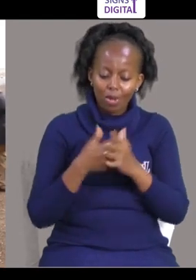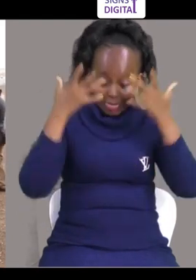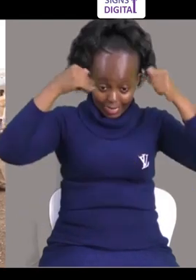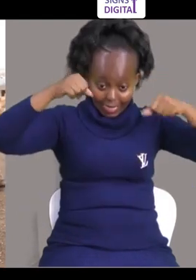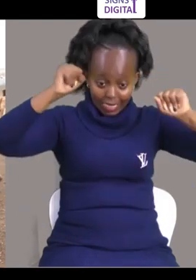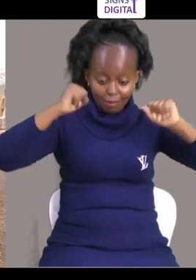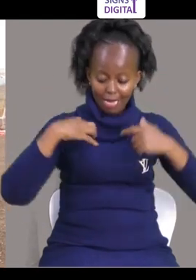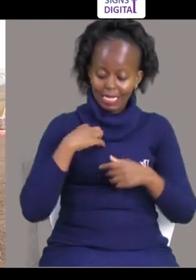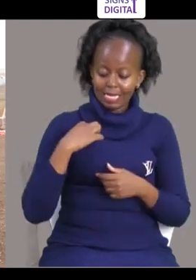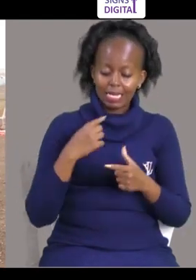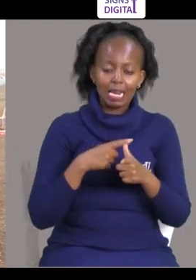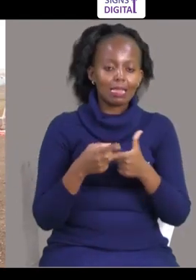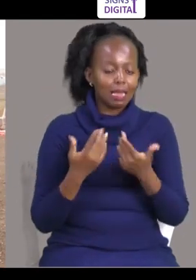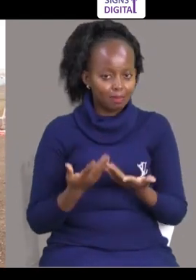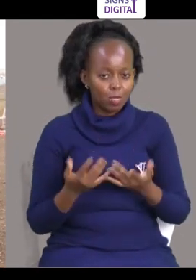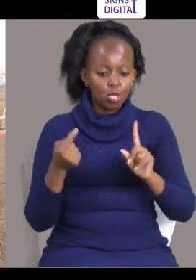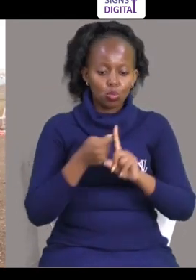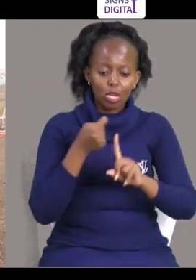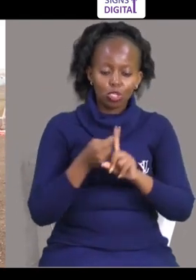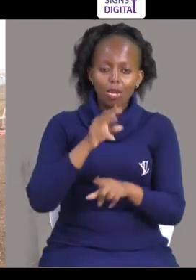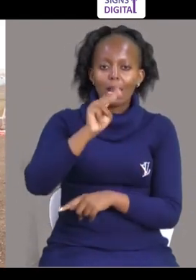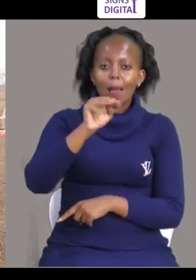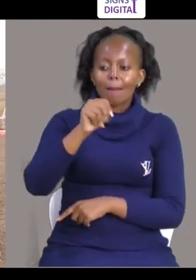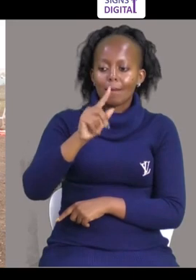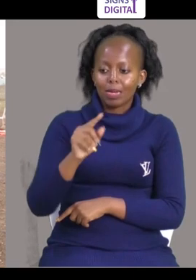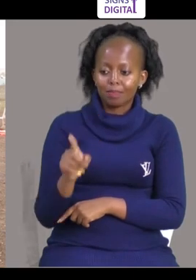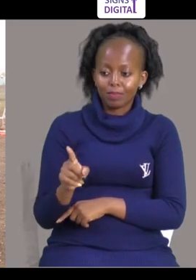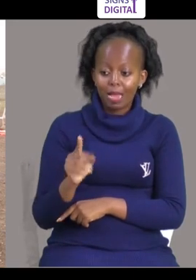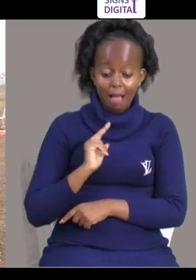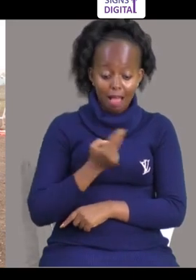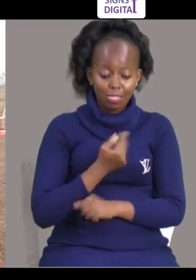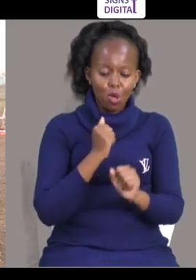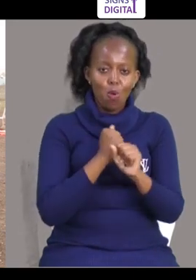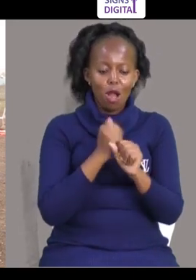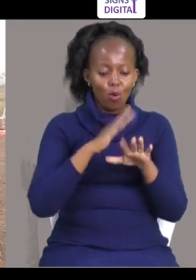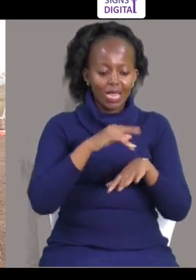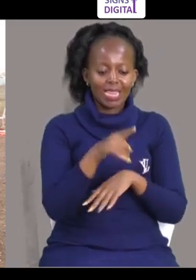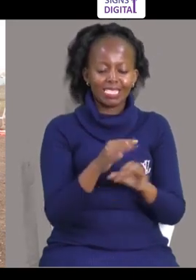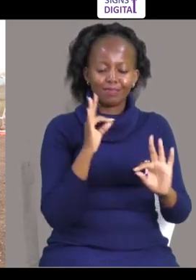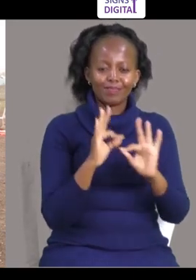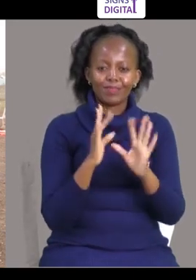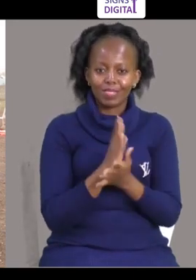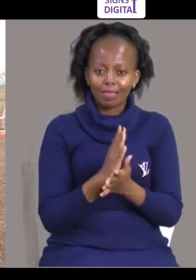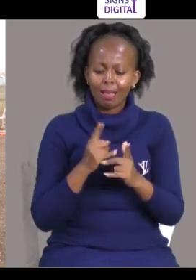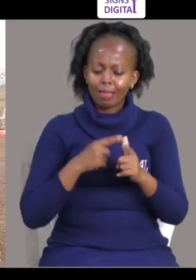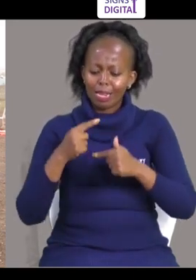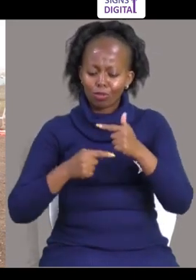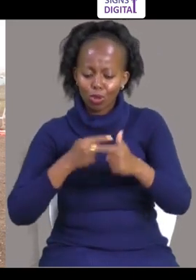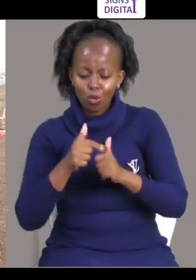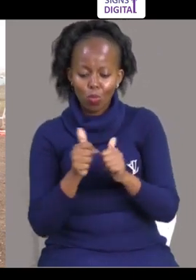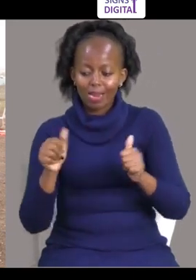tunahota hiyo manyoya vizuri Na tunashona, tunashona masi kama hizi Hii ni sisi tumesona